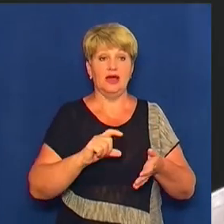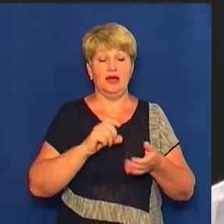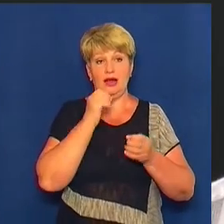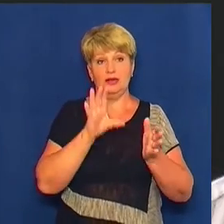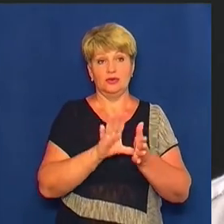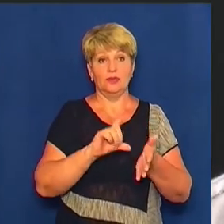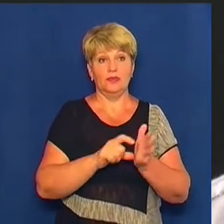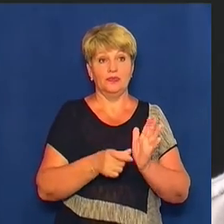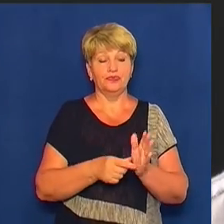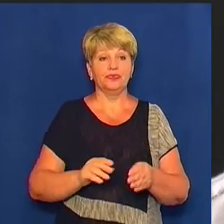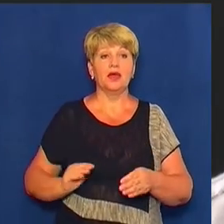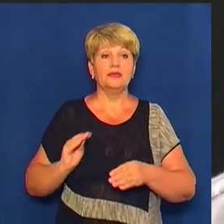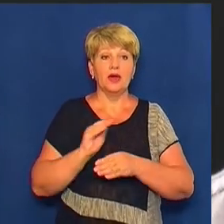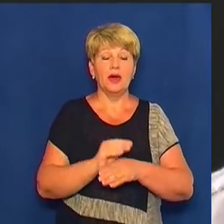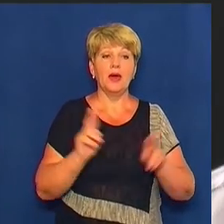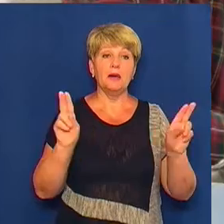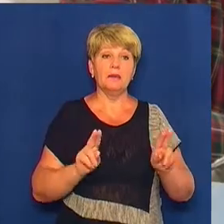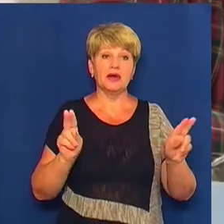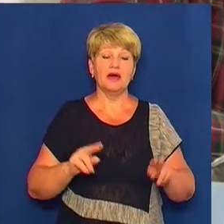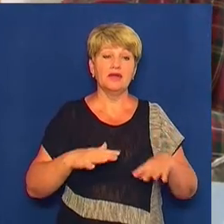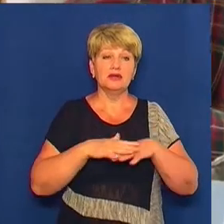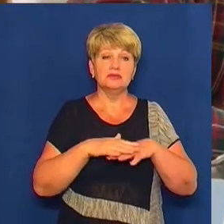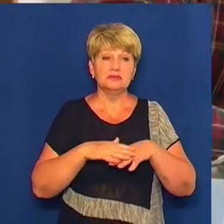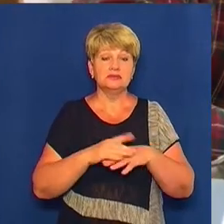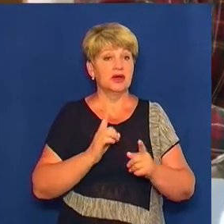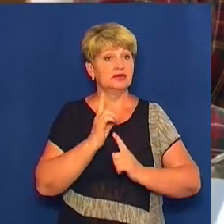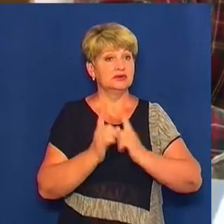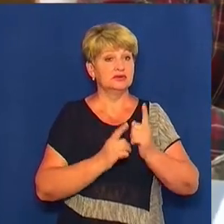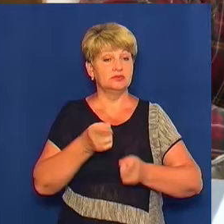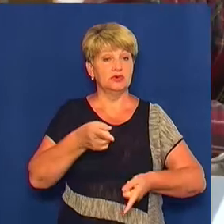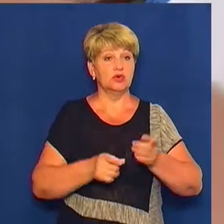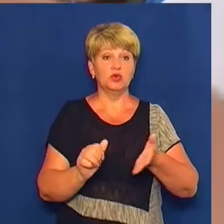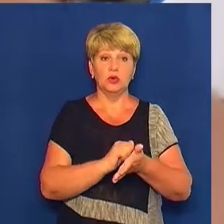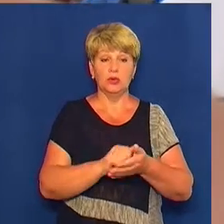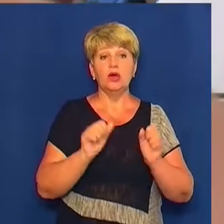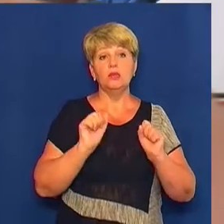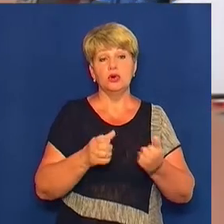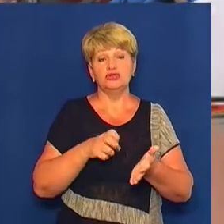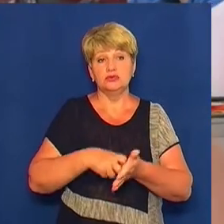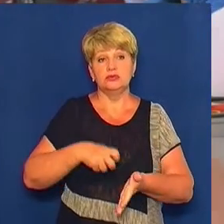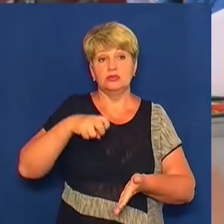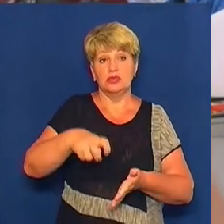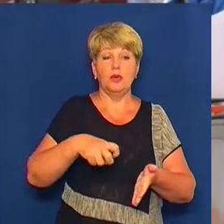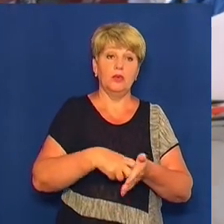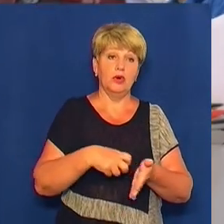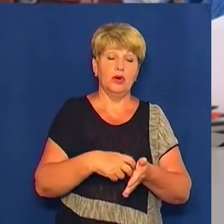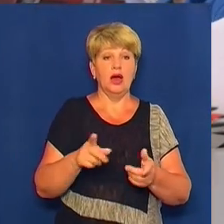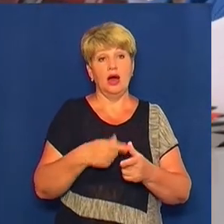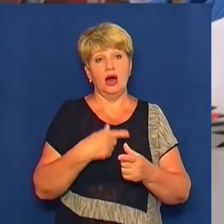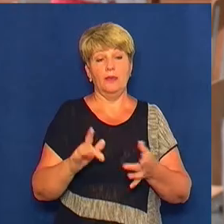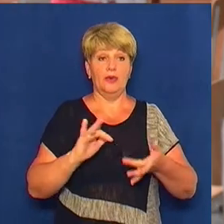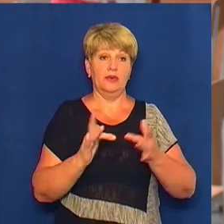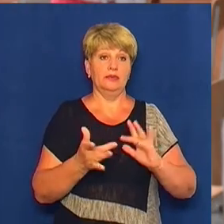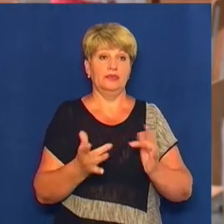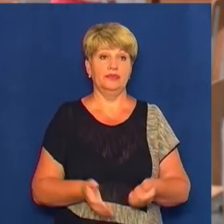Додає, правила зарахування цьогоріч змінилися. Оригінали документів тепер можна надіслати поштою або в режимі онлайн.